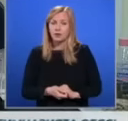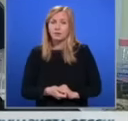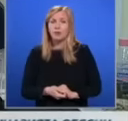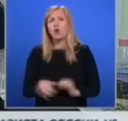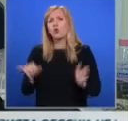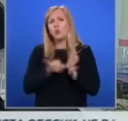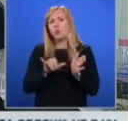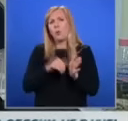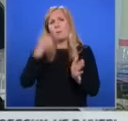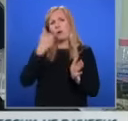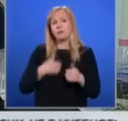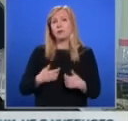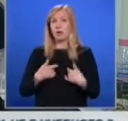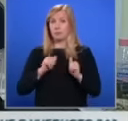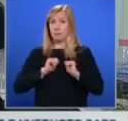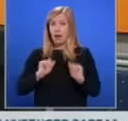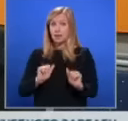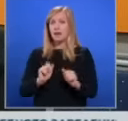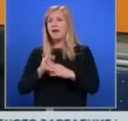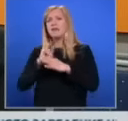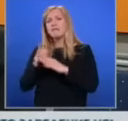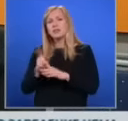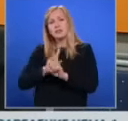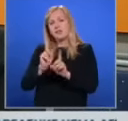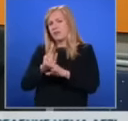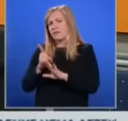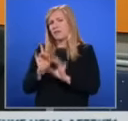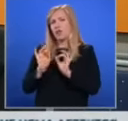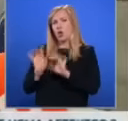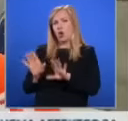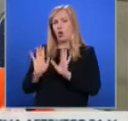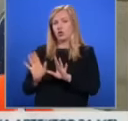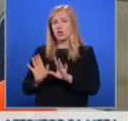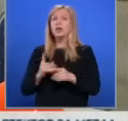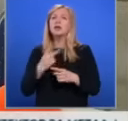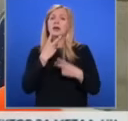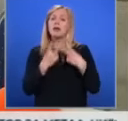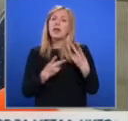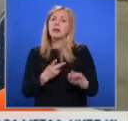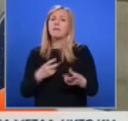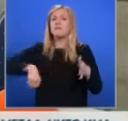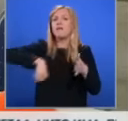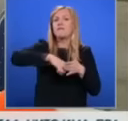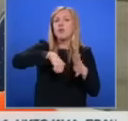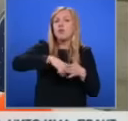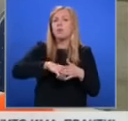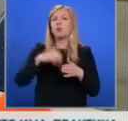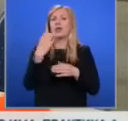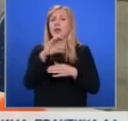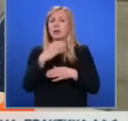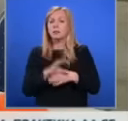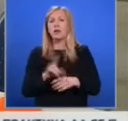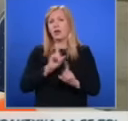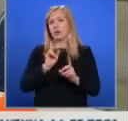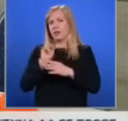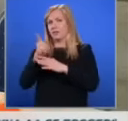Предпазвам се, като не влизам в лоши медии. Там гледам футболни видеа. Не влизам в други социални мрежи, защото като